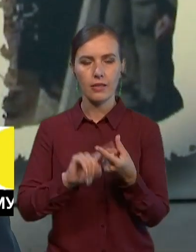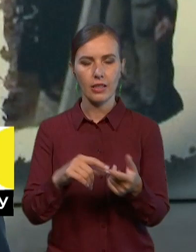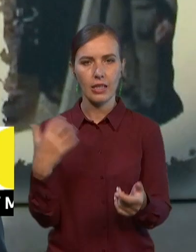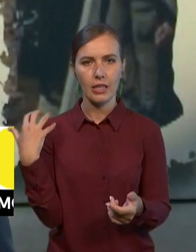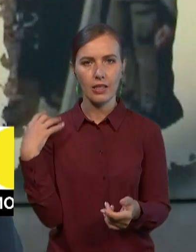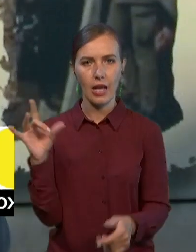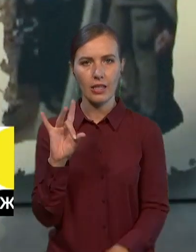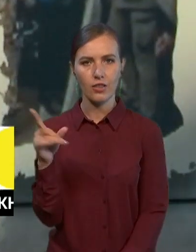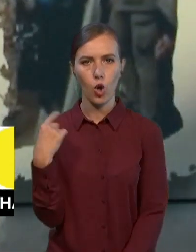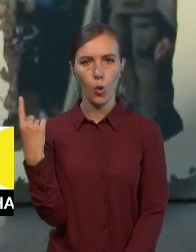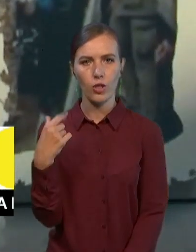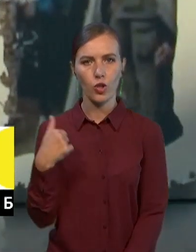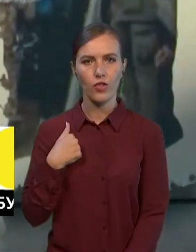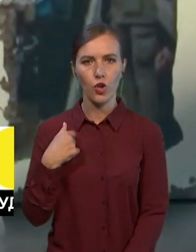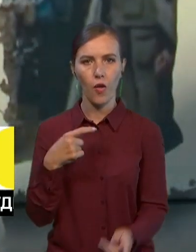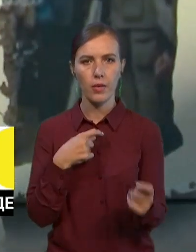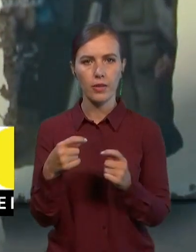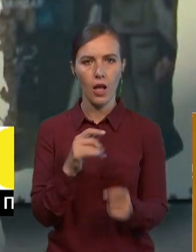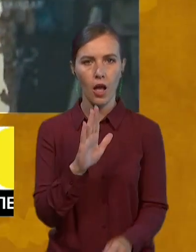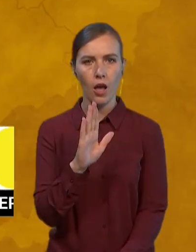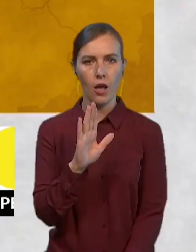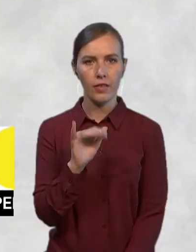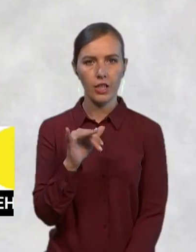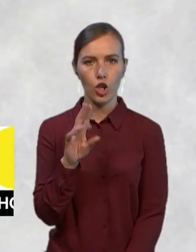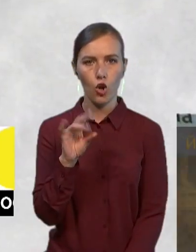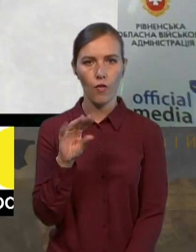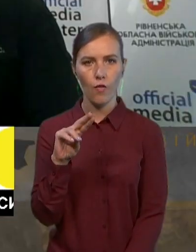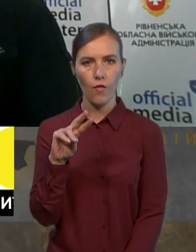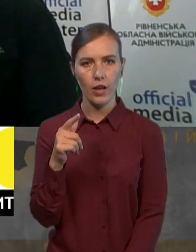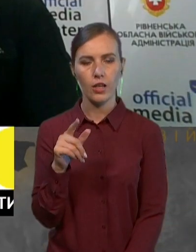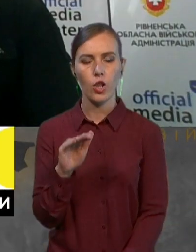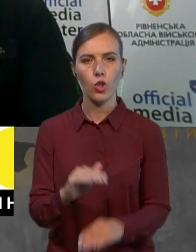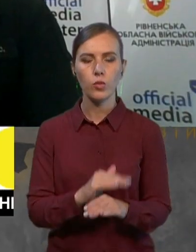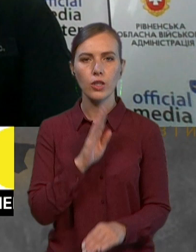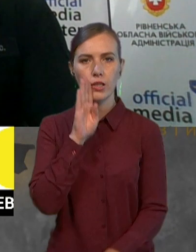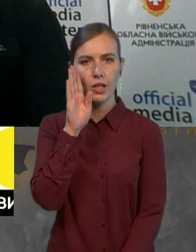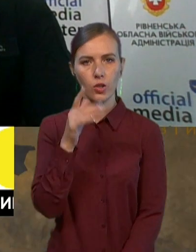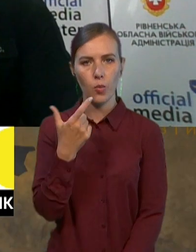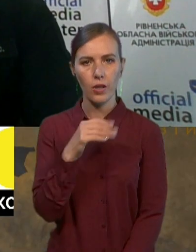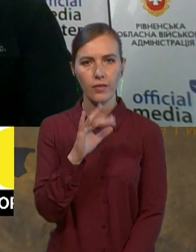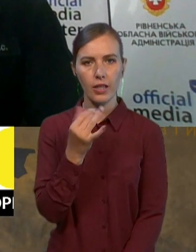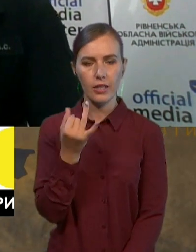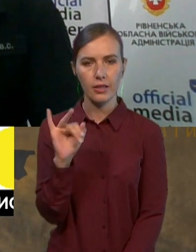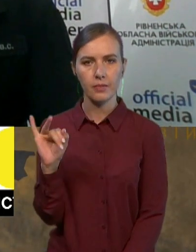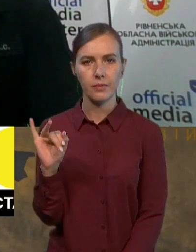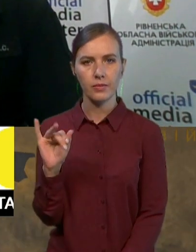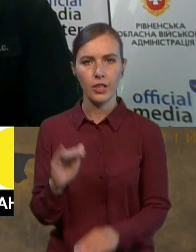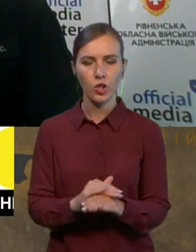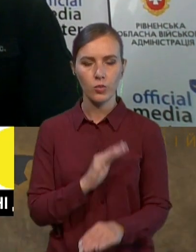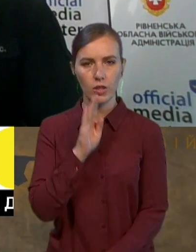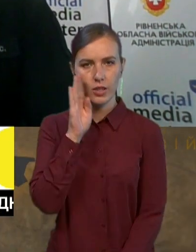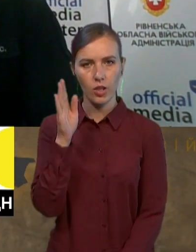Рівненської обласної військової адміністрації Віталій Коваль. Доброго ранку, пане Віталію. Доброго ранку. Доброго ранку.